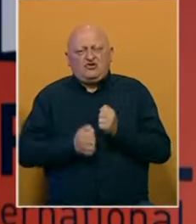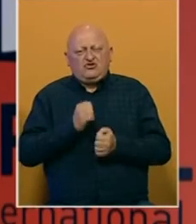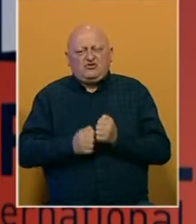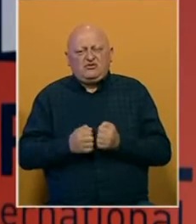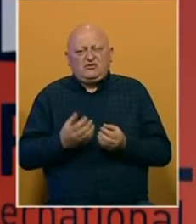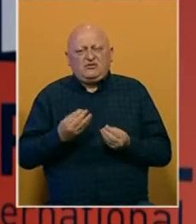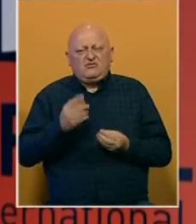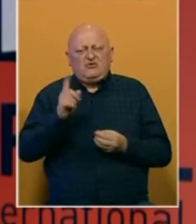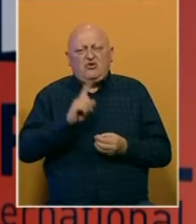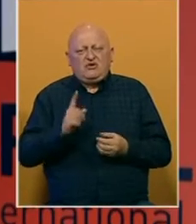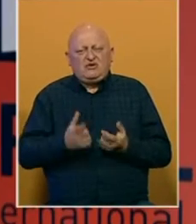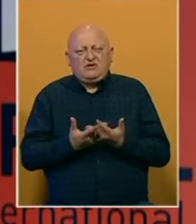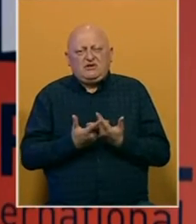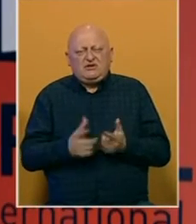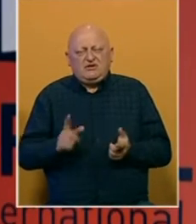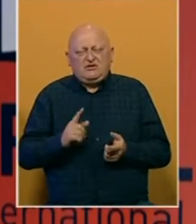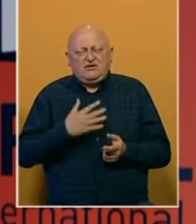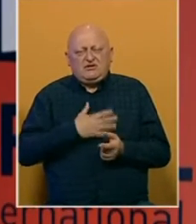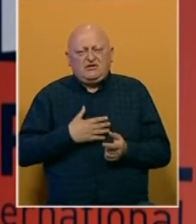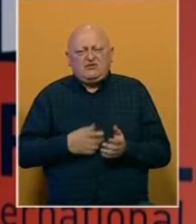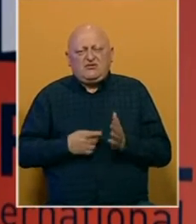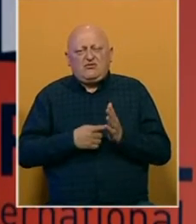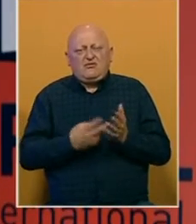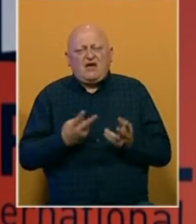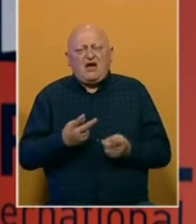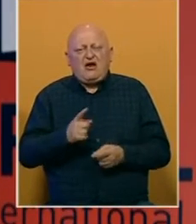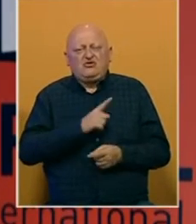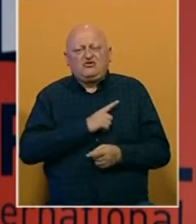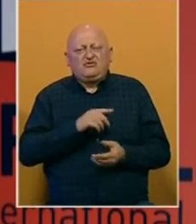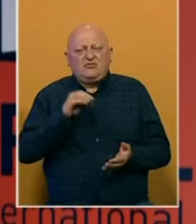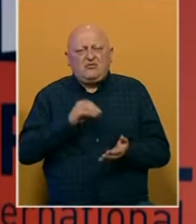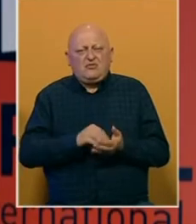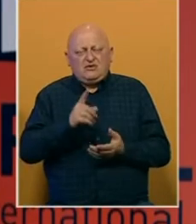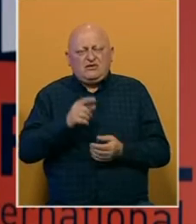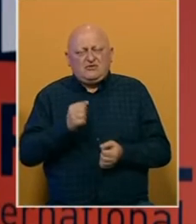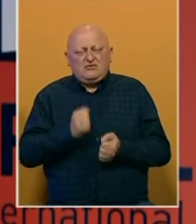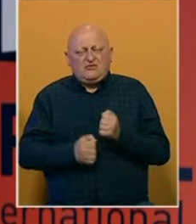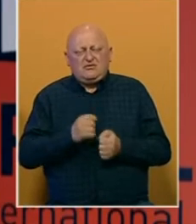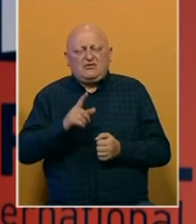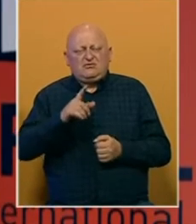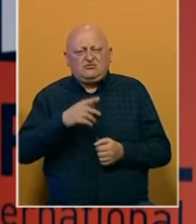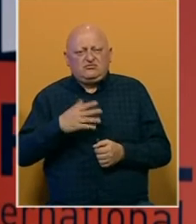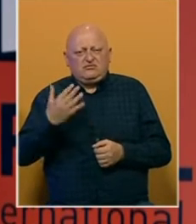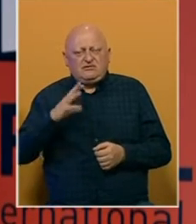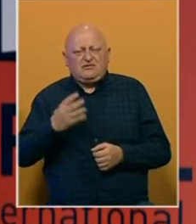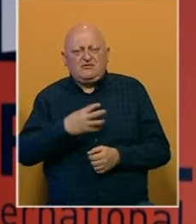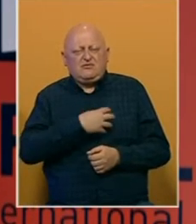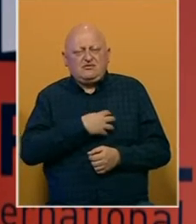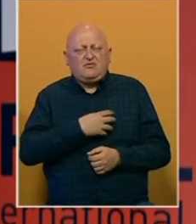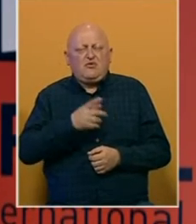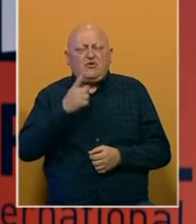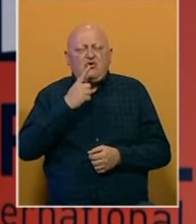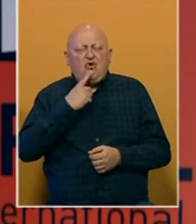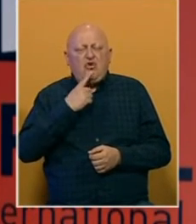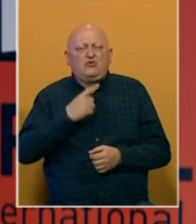Mnogi od njih nisu dozvolili i ne žele da ih se predstavlja kao žrtve obilježene tim zločinom već su oni prije svega borci i borkinje